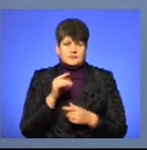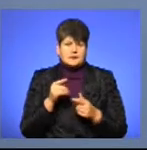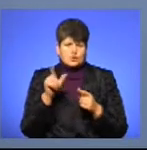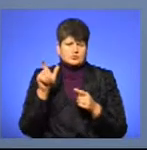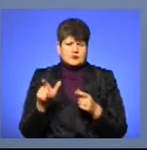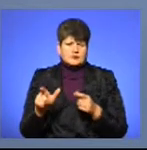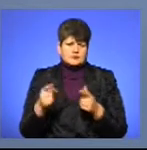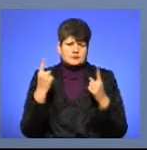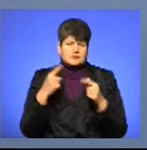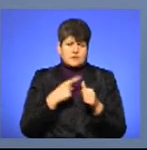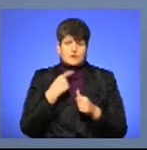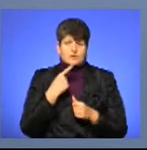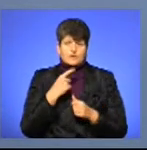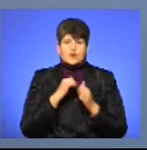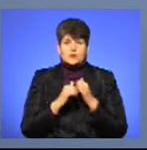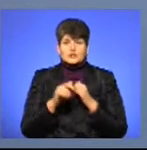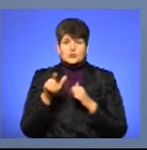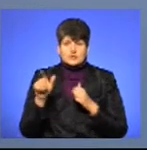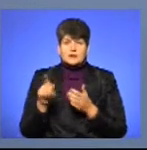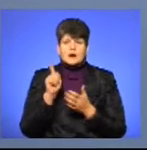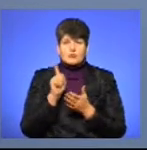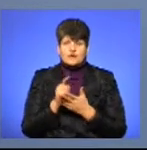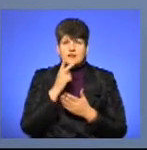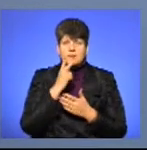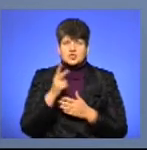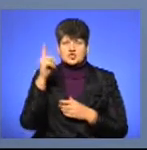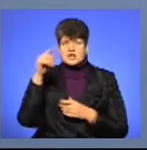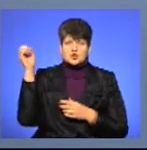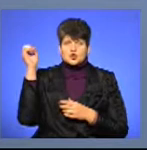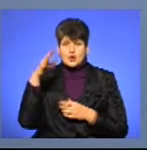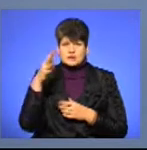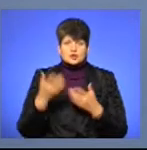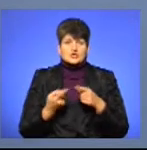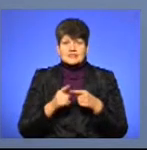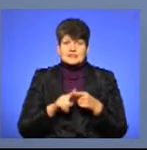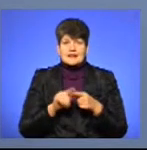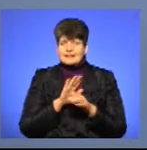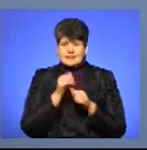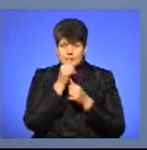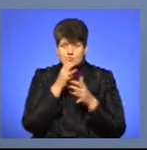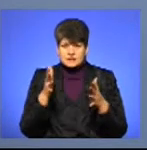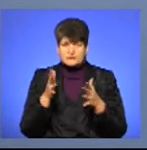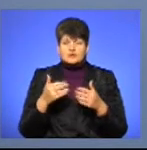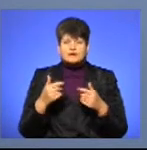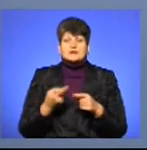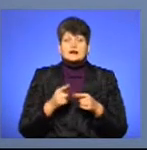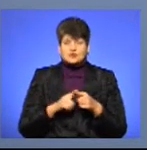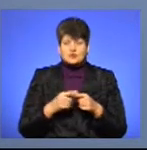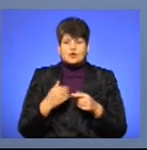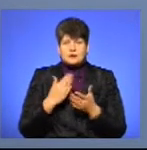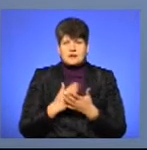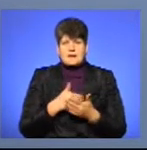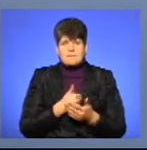ім'ям свій час говорив, кожна людина повинна бачити сонце. Якщо це неможливо, то для того є ми, зрячі. Так що я